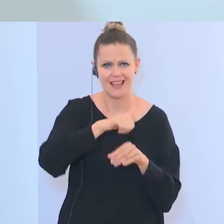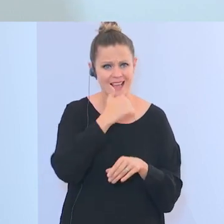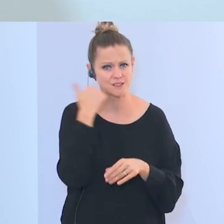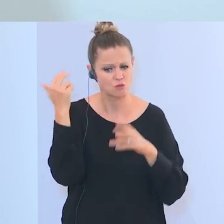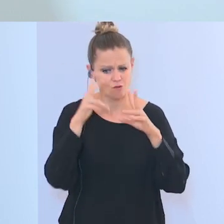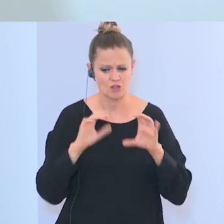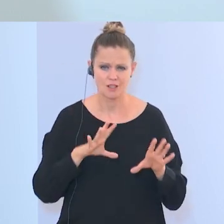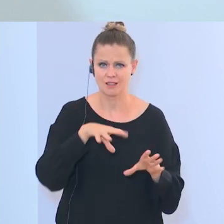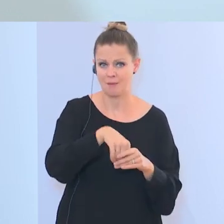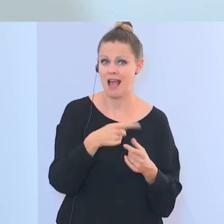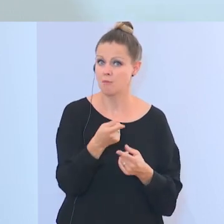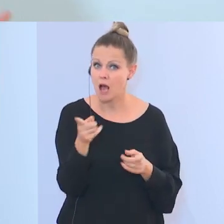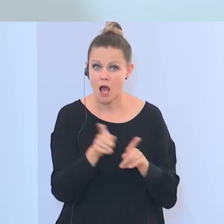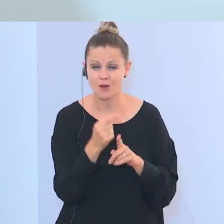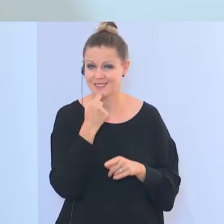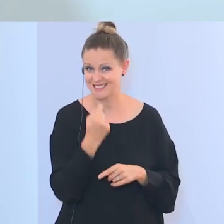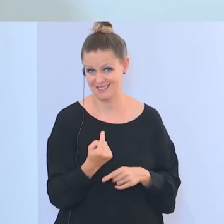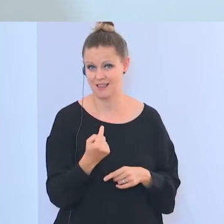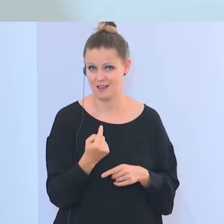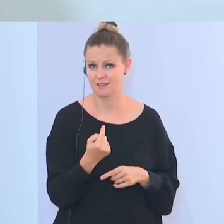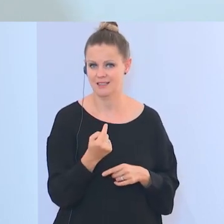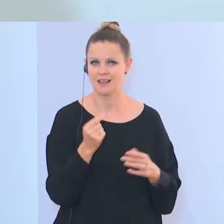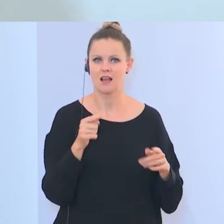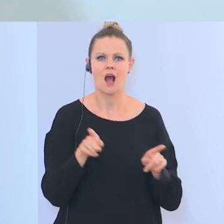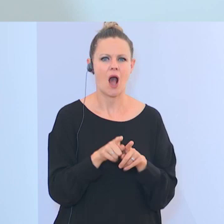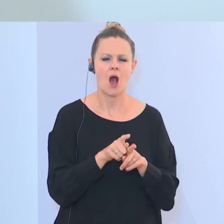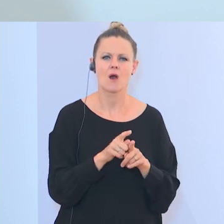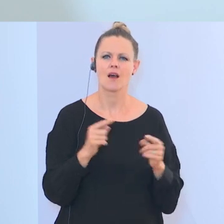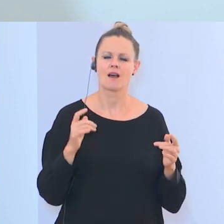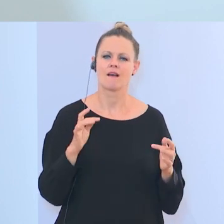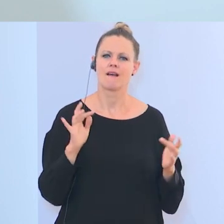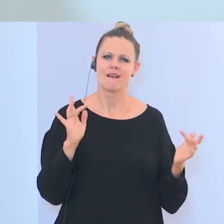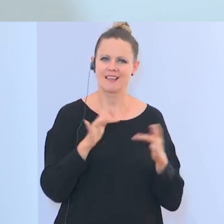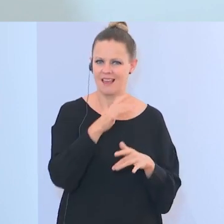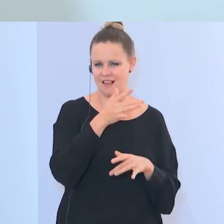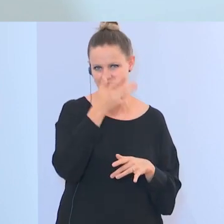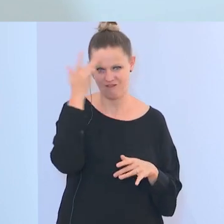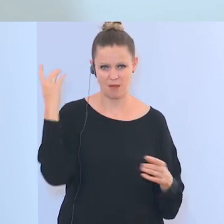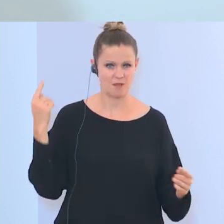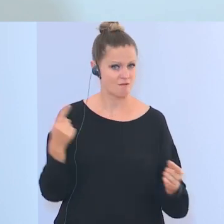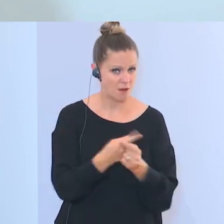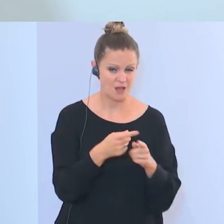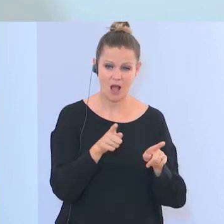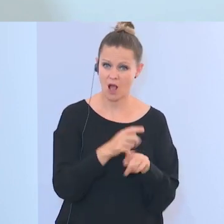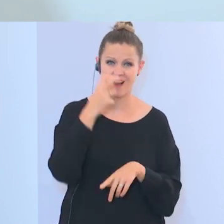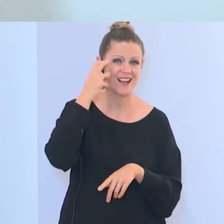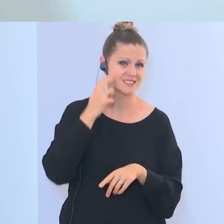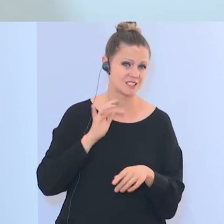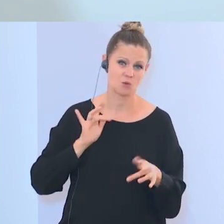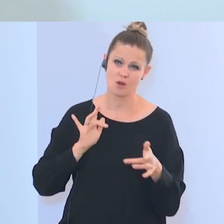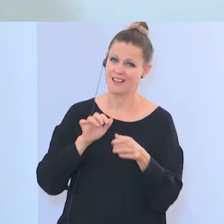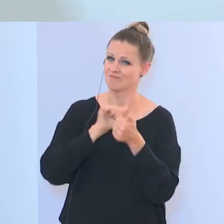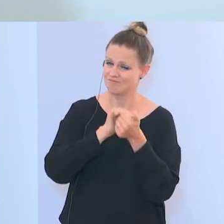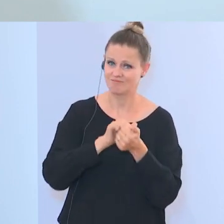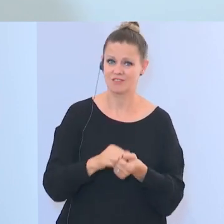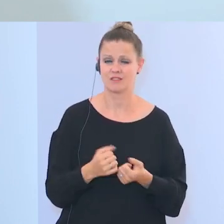Vorhaben, die Sie aufgezählt haben, sich natürlich auch gegen Antisemitismus stark zu machen, sich natürlich auch gegen Rassismus stark zu machen. Das